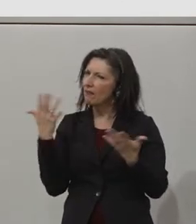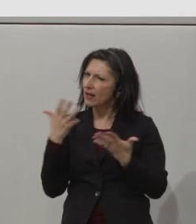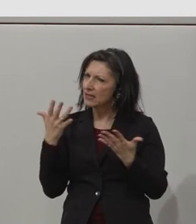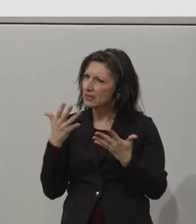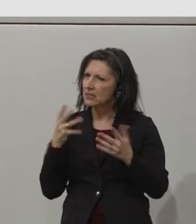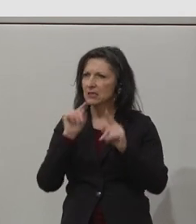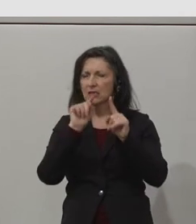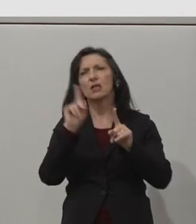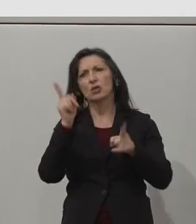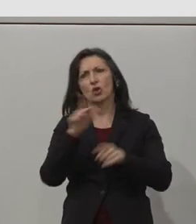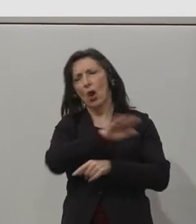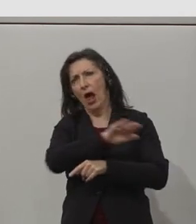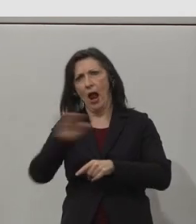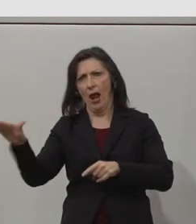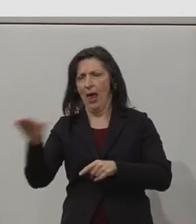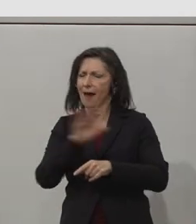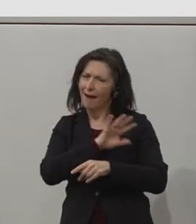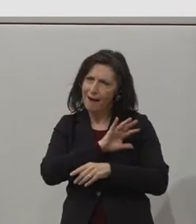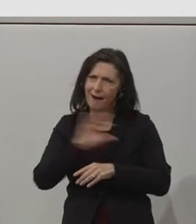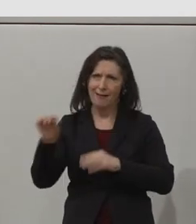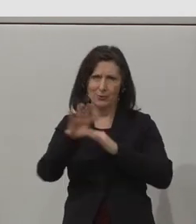organization. Next slide, please.